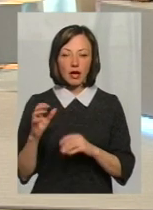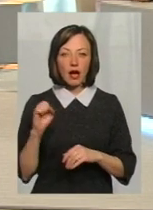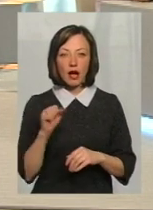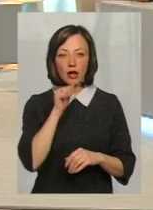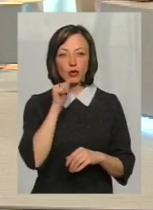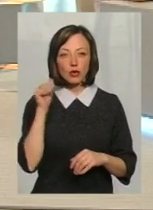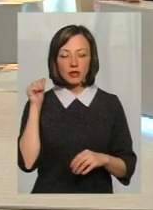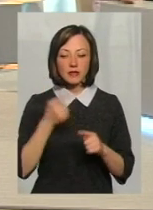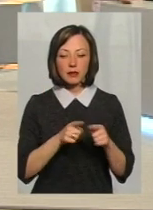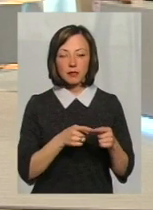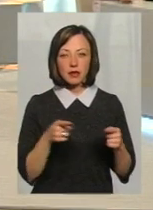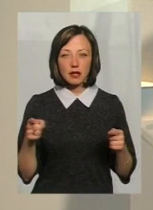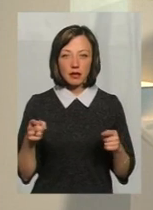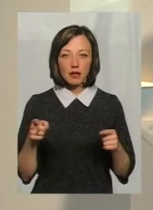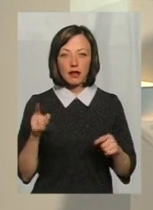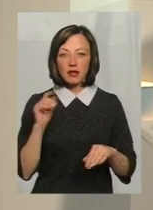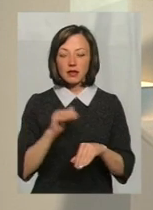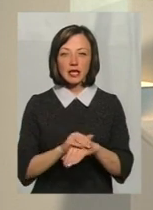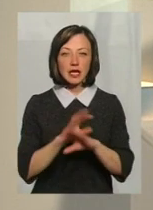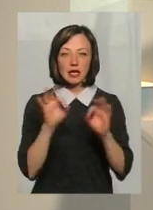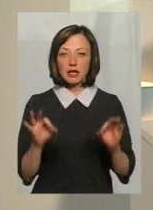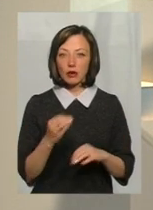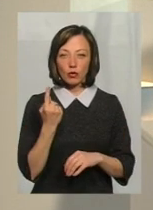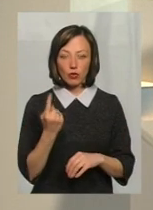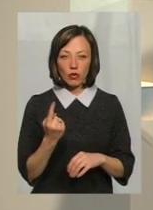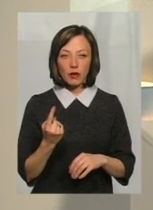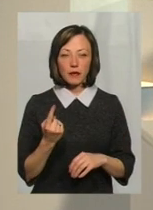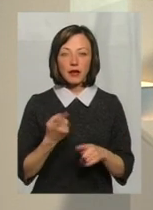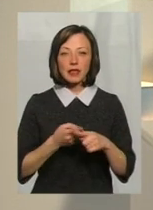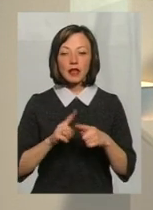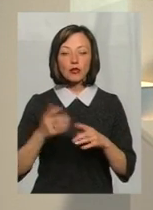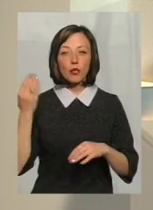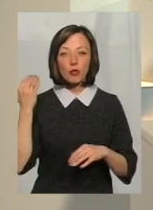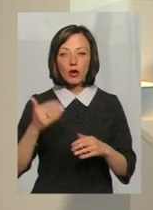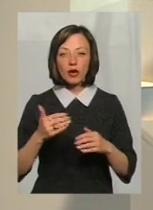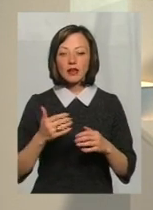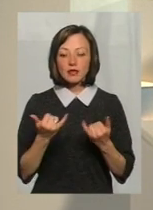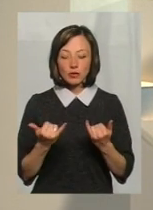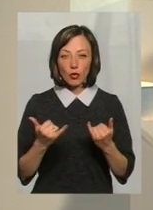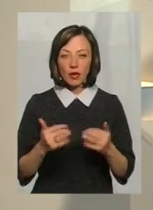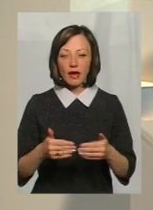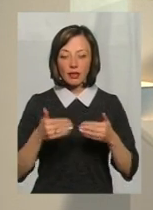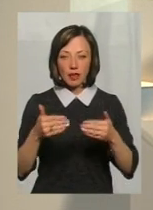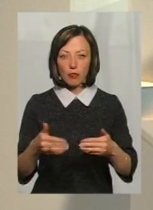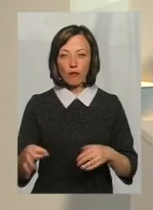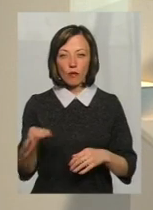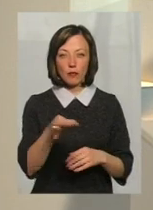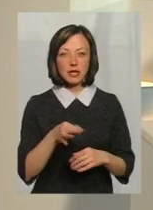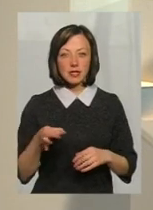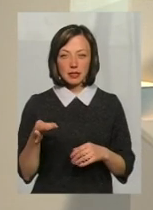торік у цей період не зафіксували жодного. От на тому етапі, який ми маємо на сьогодні, на Хмельниччині,